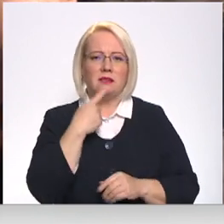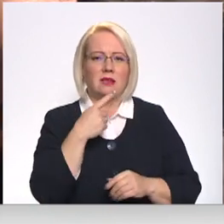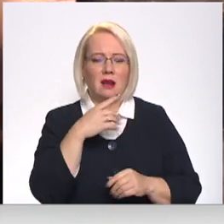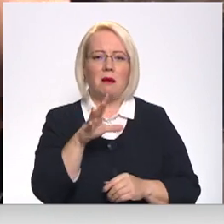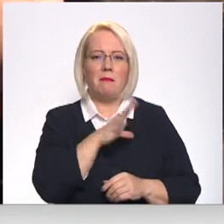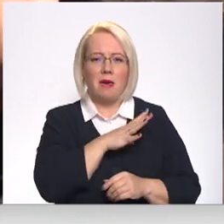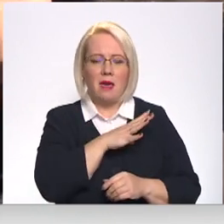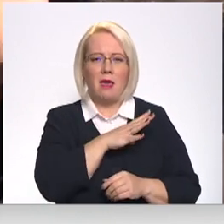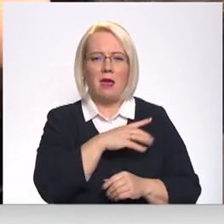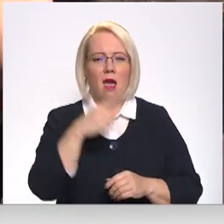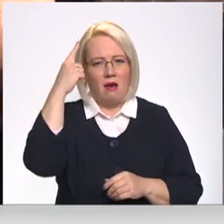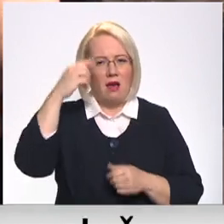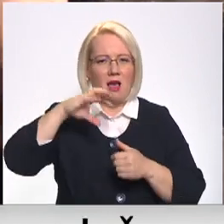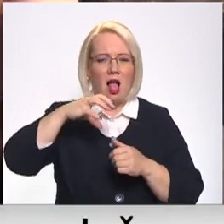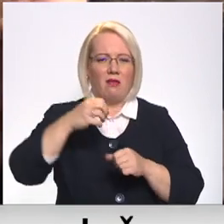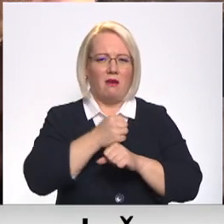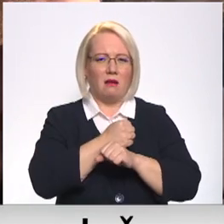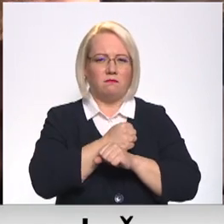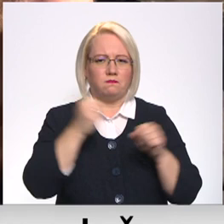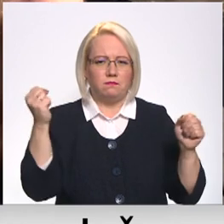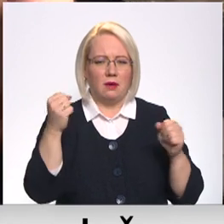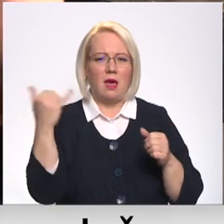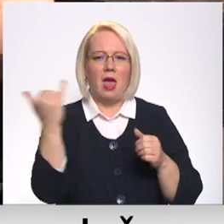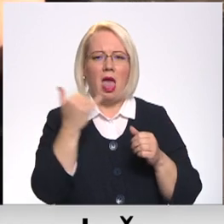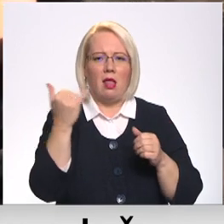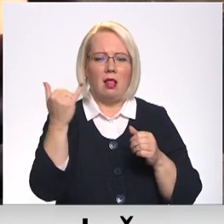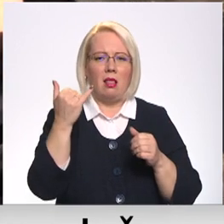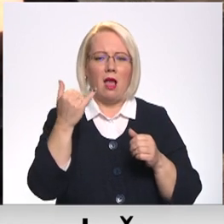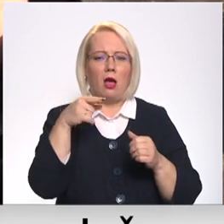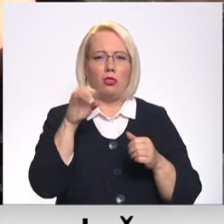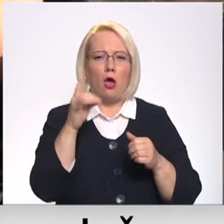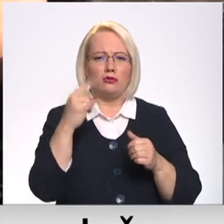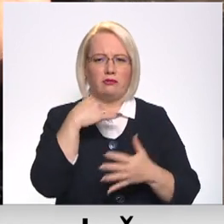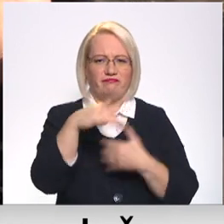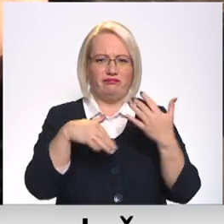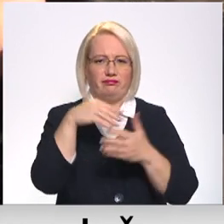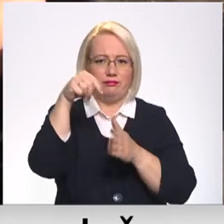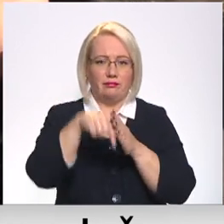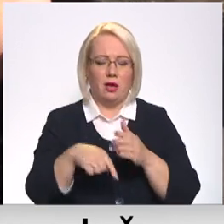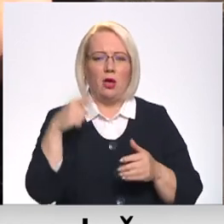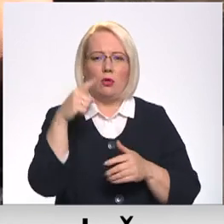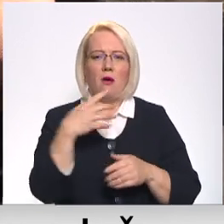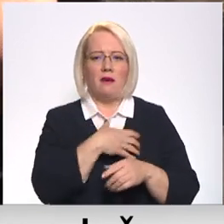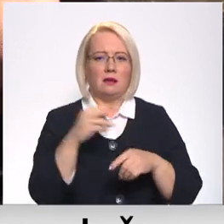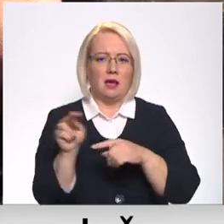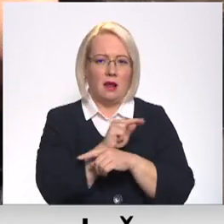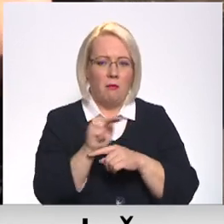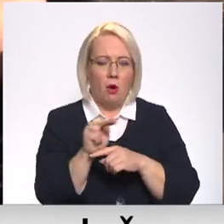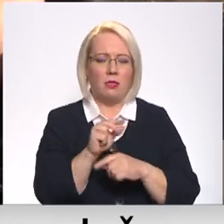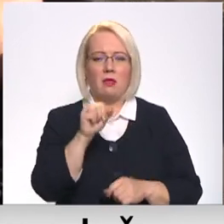galva beigta, bija sasprāgusi, tur gāja ēļu toselā, maisajās kopā. To tur dabūjām sataisīt,